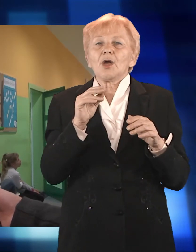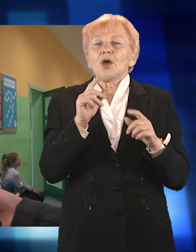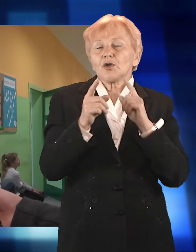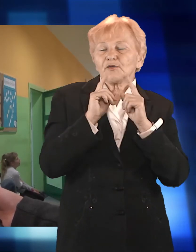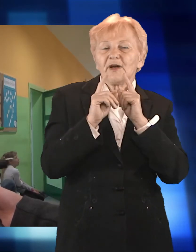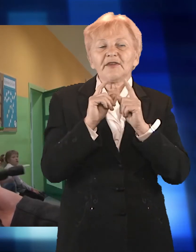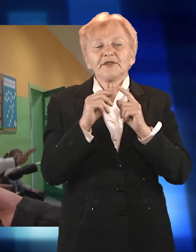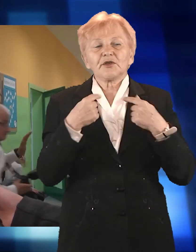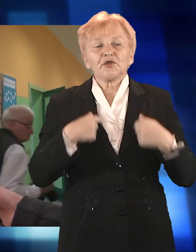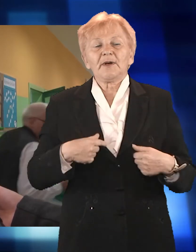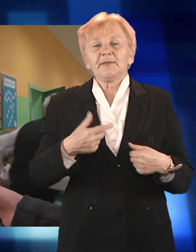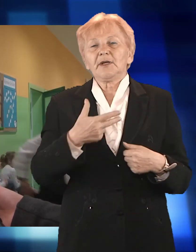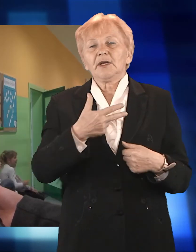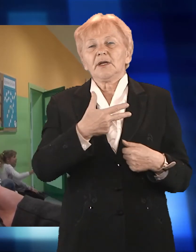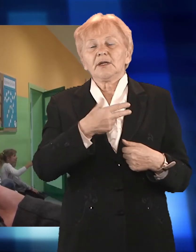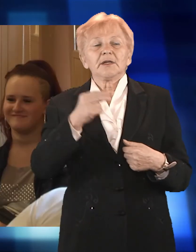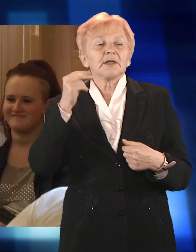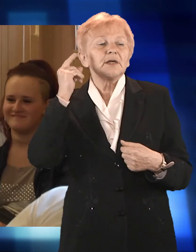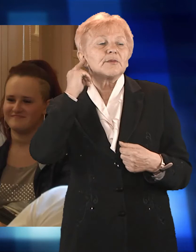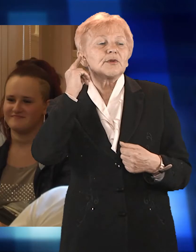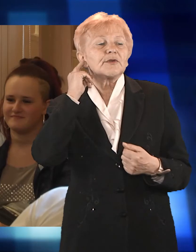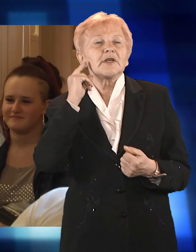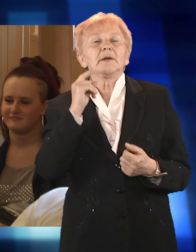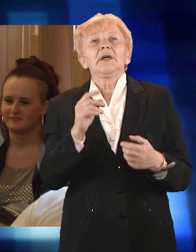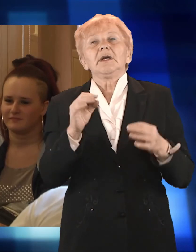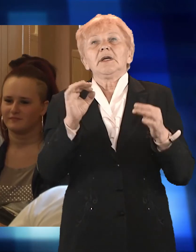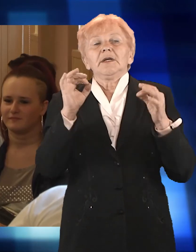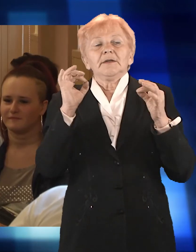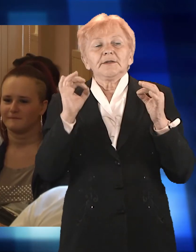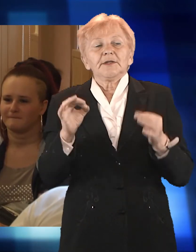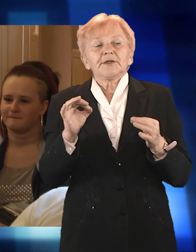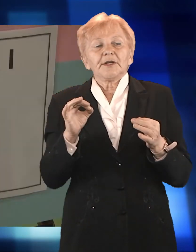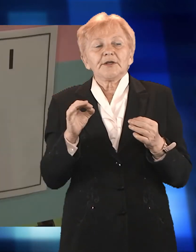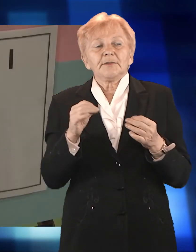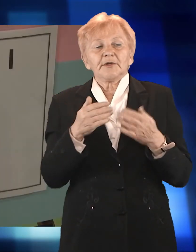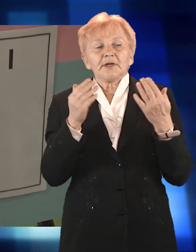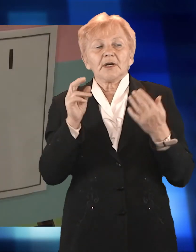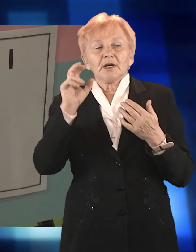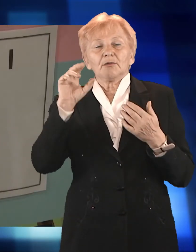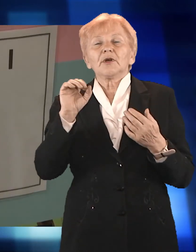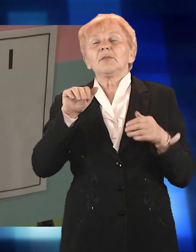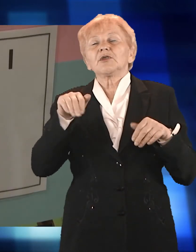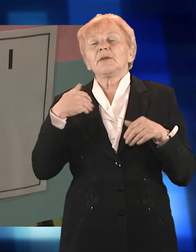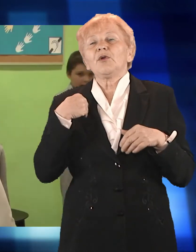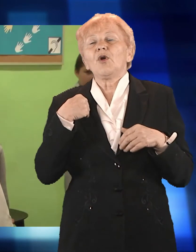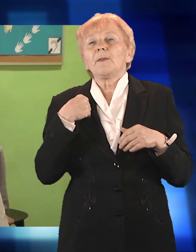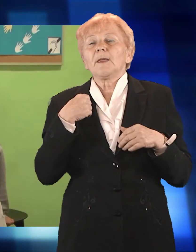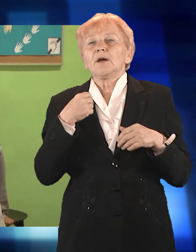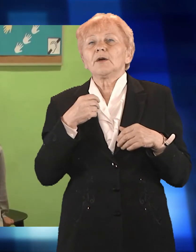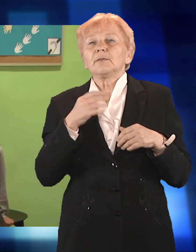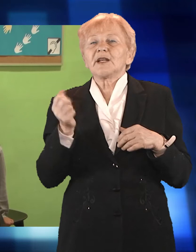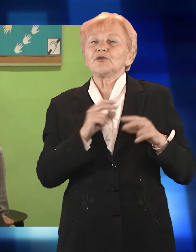z ludźmi pełnosprawnymi. Podczas dzisiejszych obchodów Dnia Głuchych uczniowie Raciborskiego Ośrodka mogli